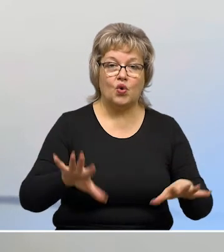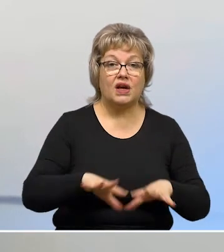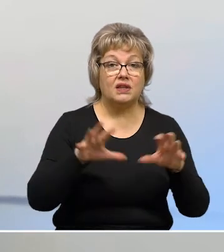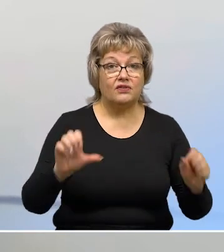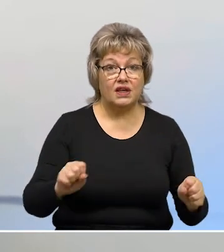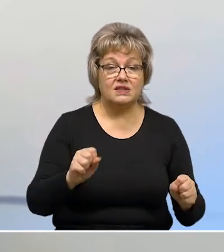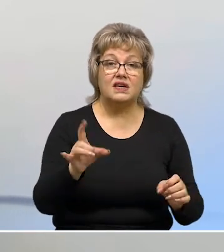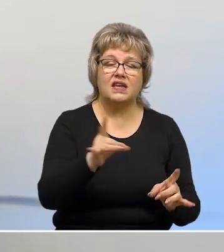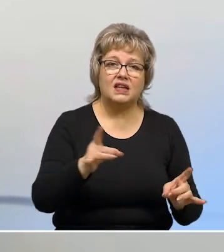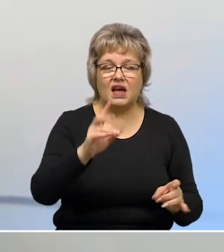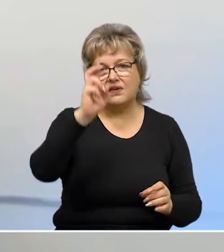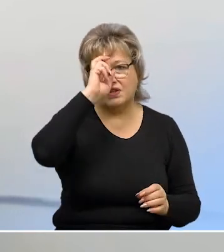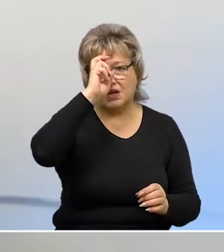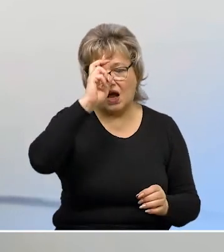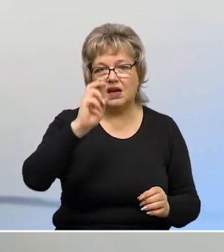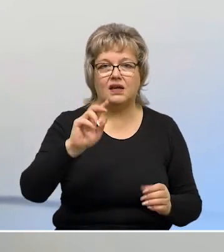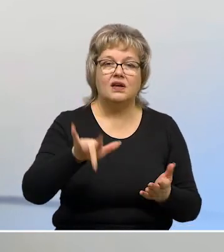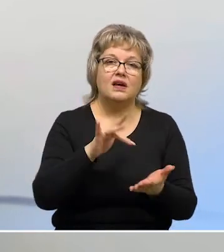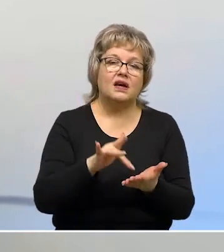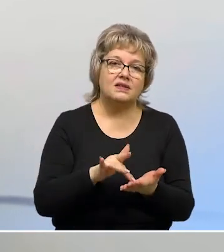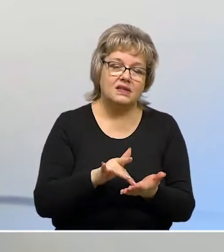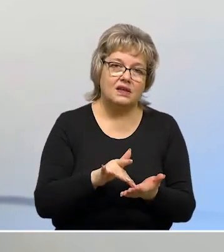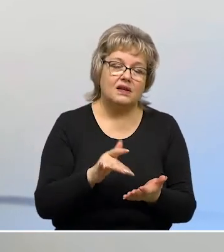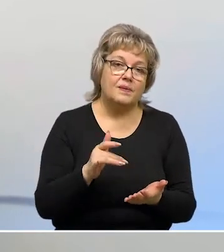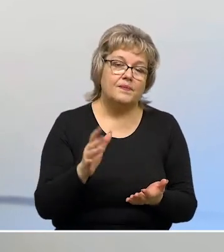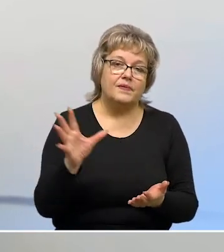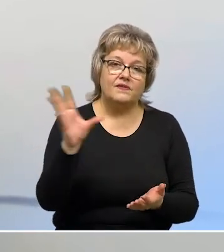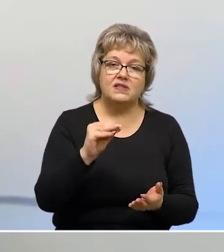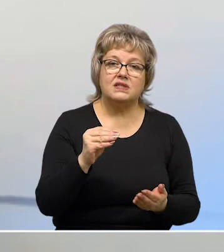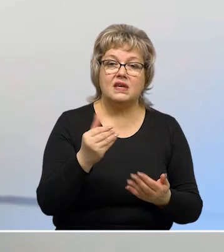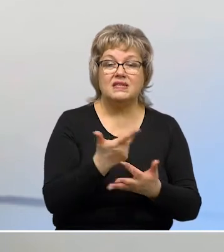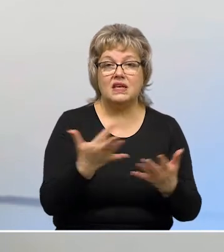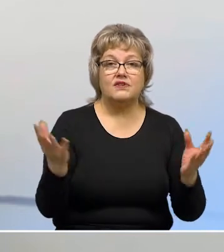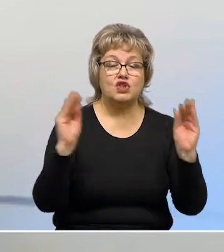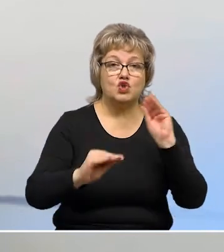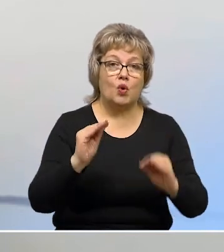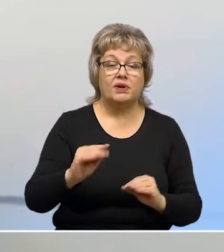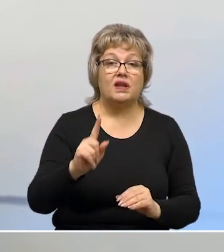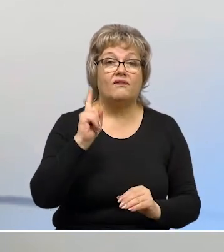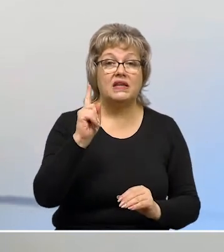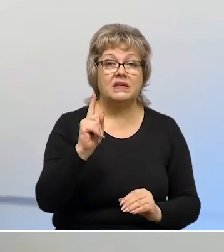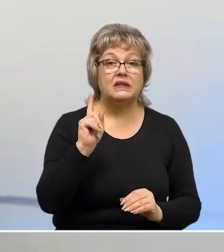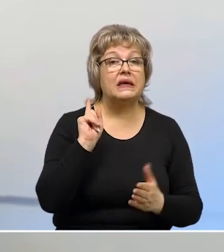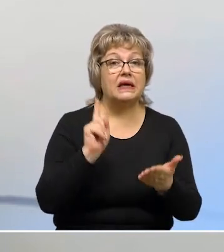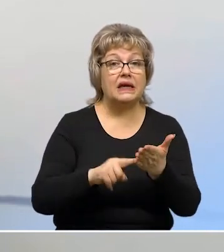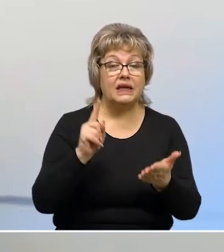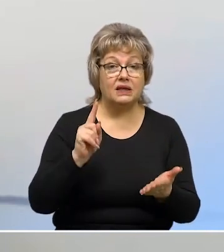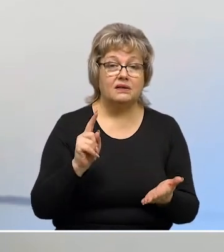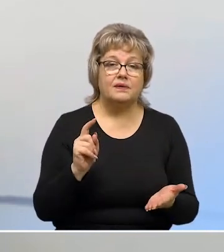органов власти. Муниципальные, региональные, федеральные. Причем в основном все сервисы собраны для работы в один клик.